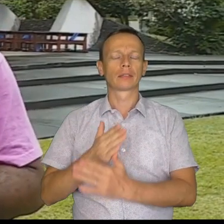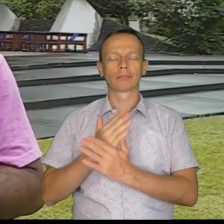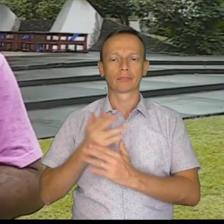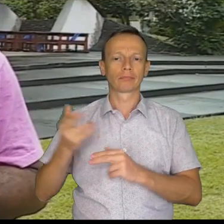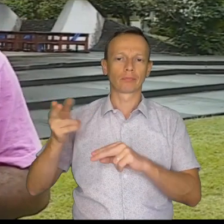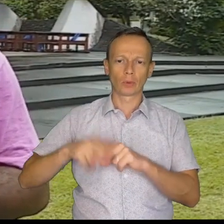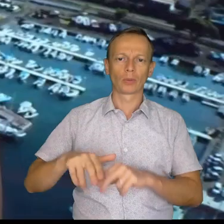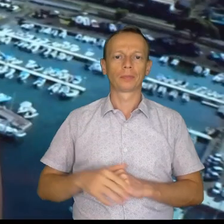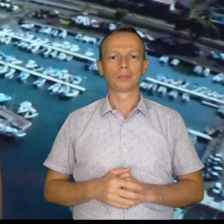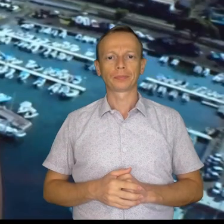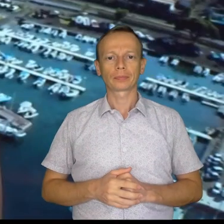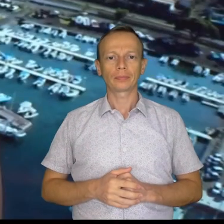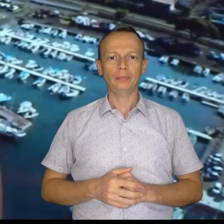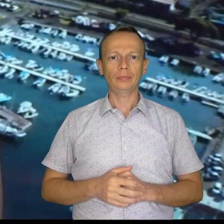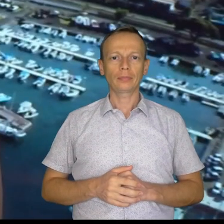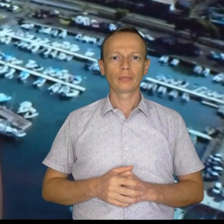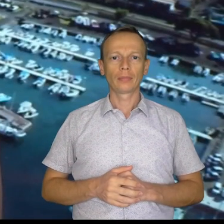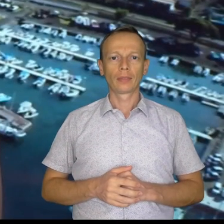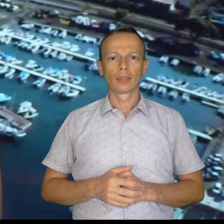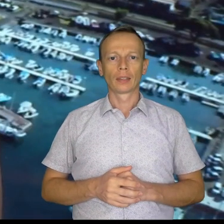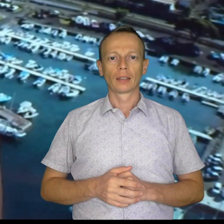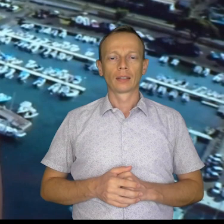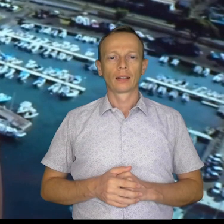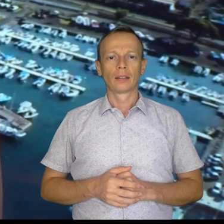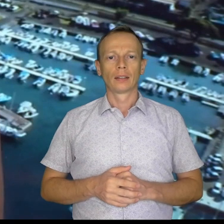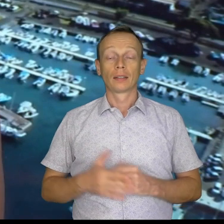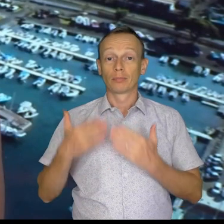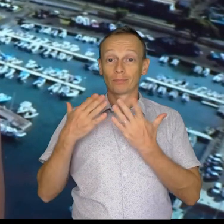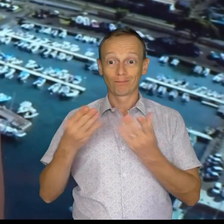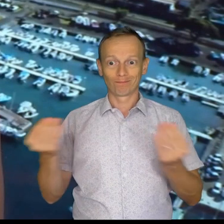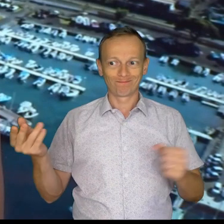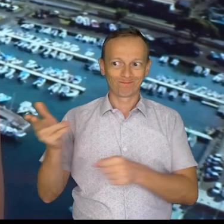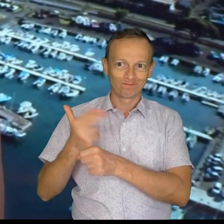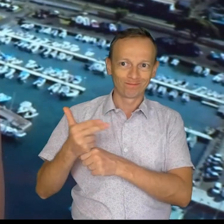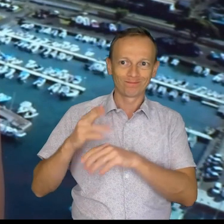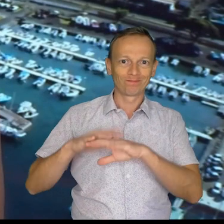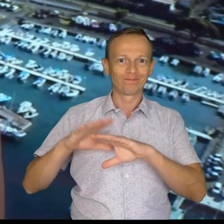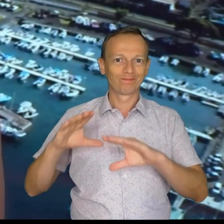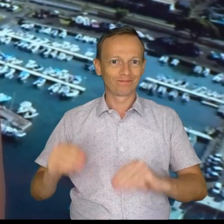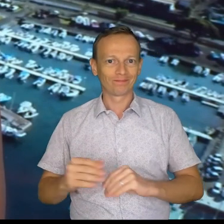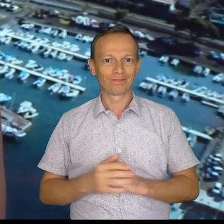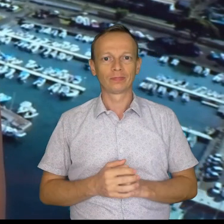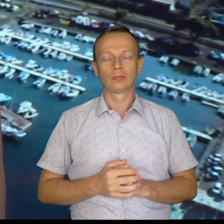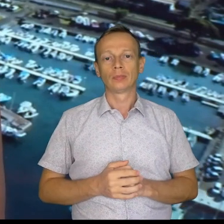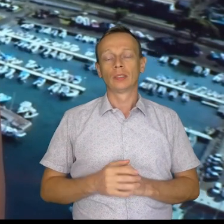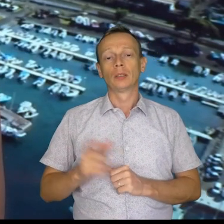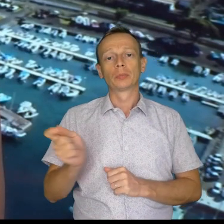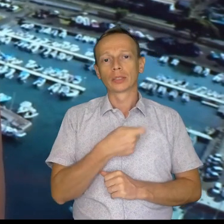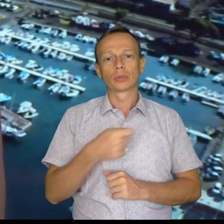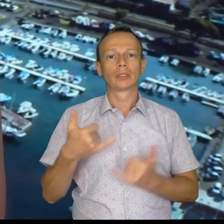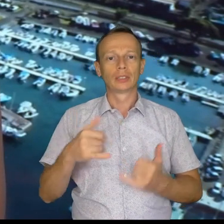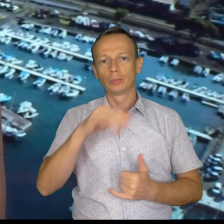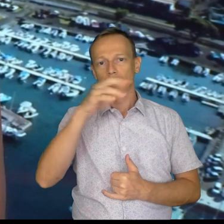voyage. Merci beaucoup, Inasio Raveyno et Mirko Bonfou pour toutes ces précisions. Et bien sûr, Polynésie, la première,